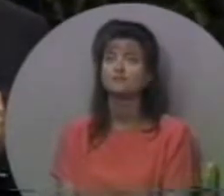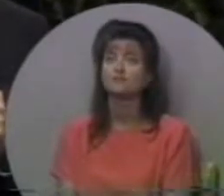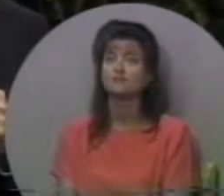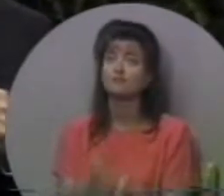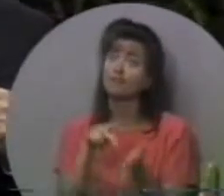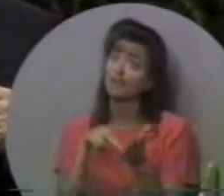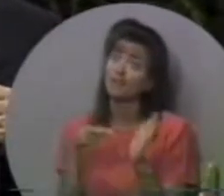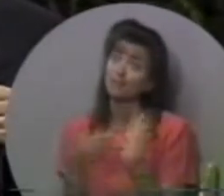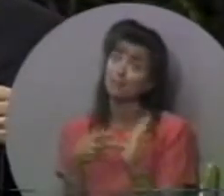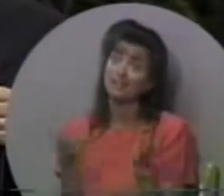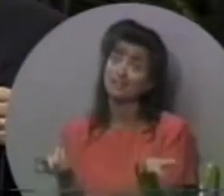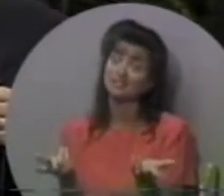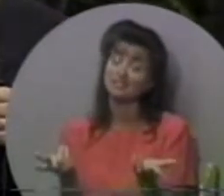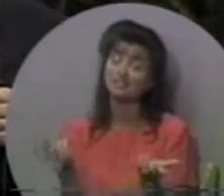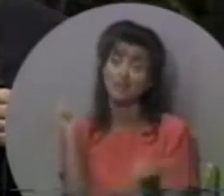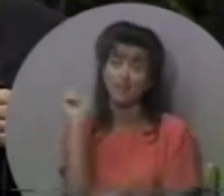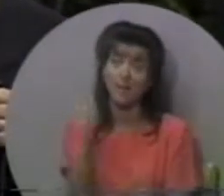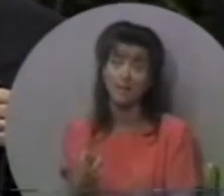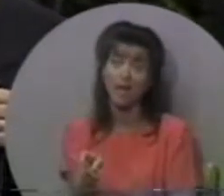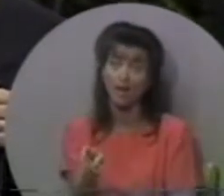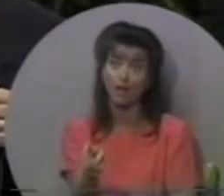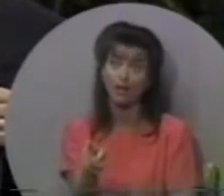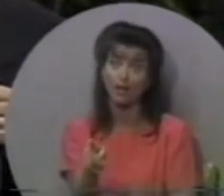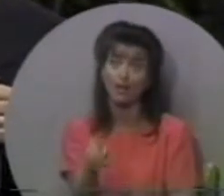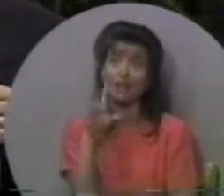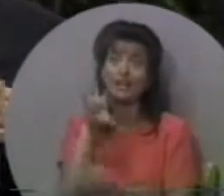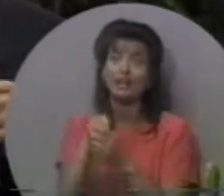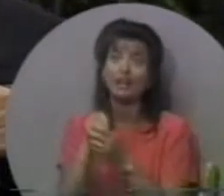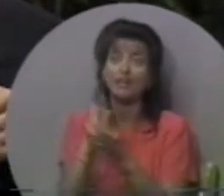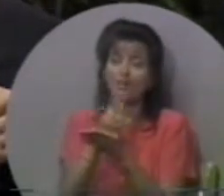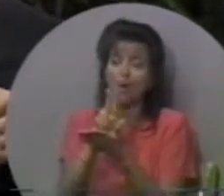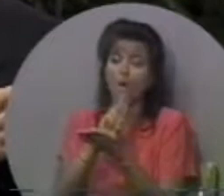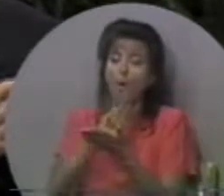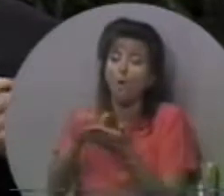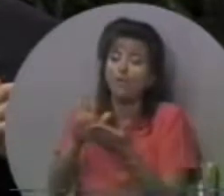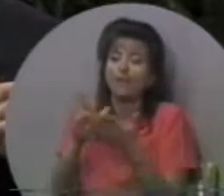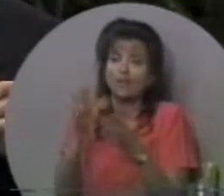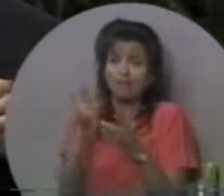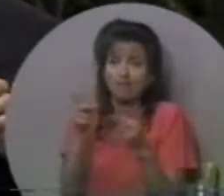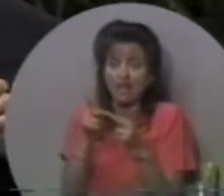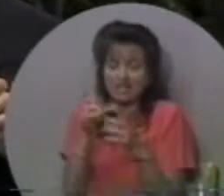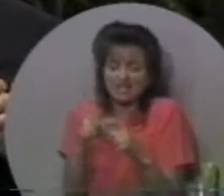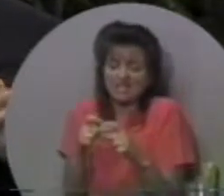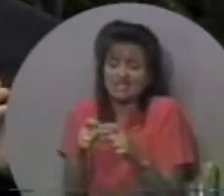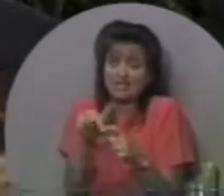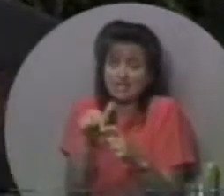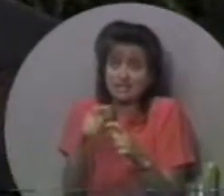Їм краще бути в святому святих